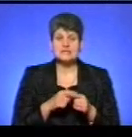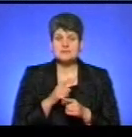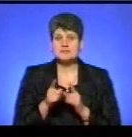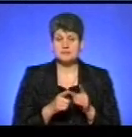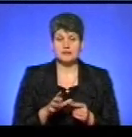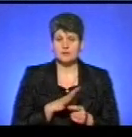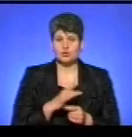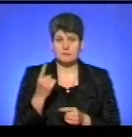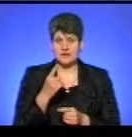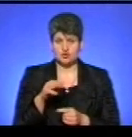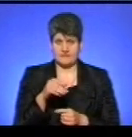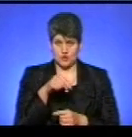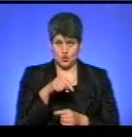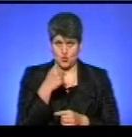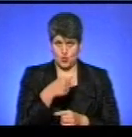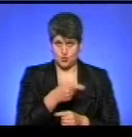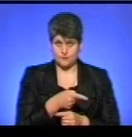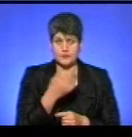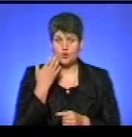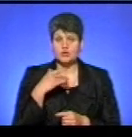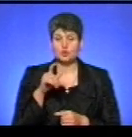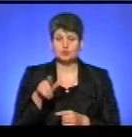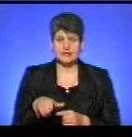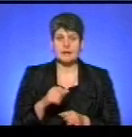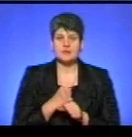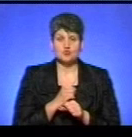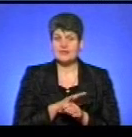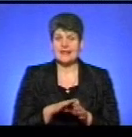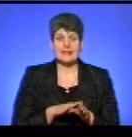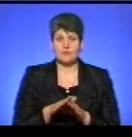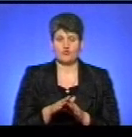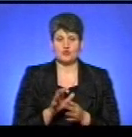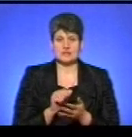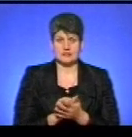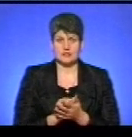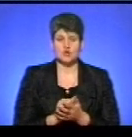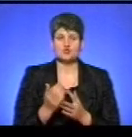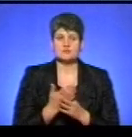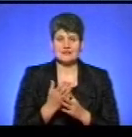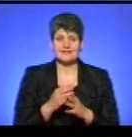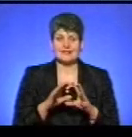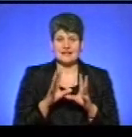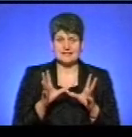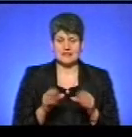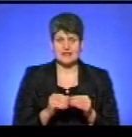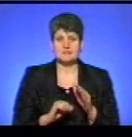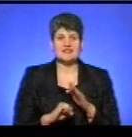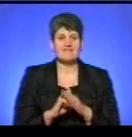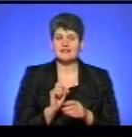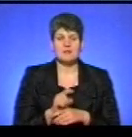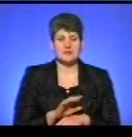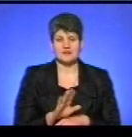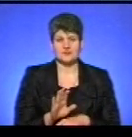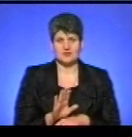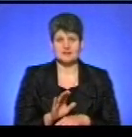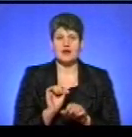відбулися з 1 травня цього року. Коли людина працює на неповну занятість, то субсидія на загальних підставах не призначається. Але